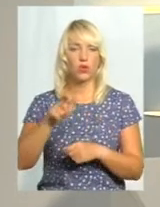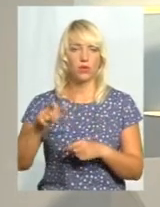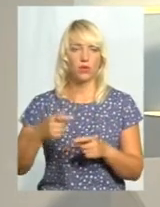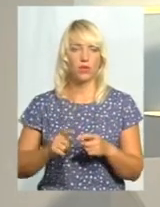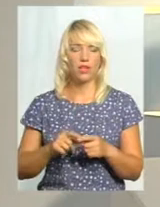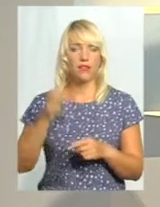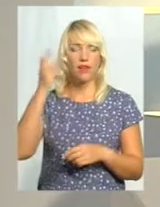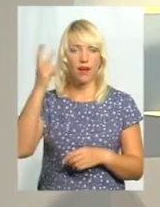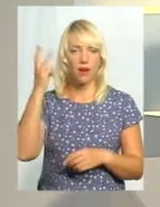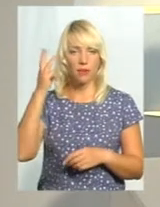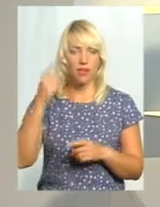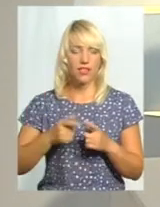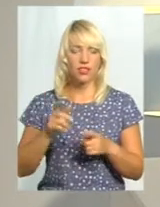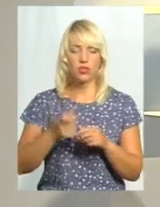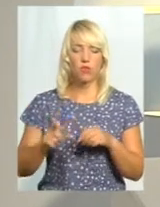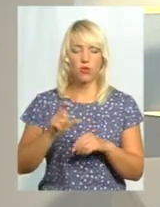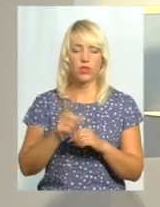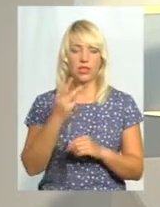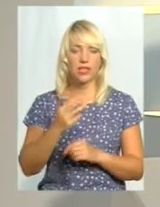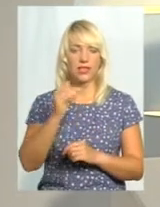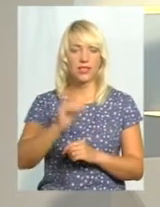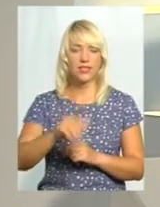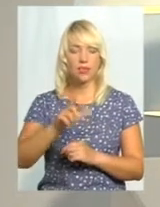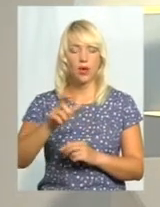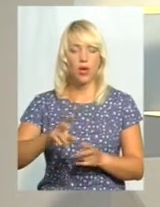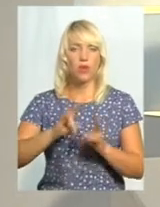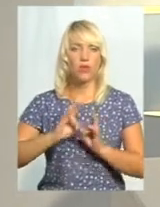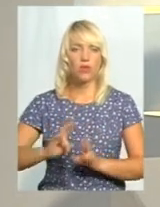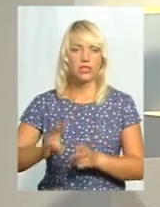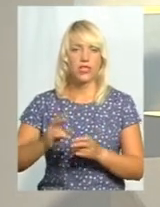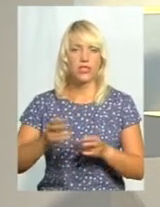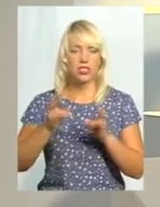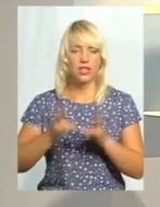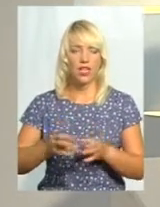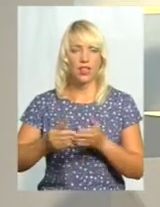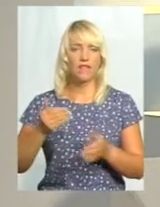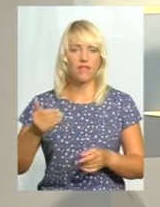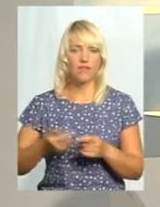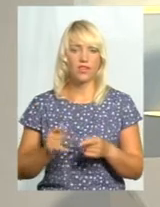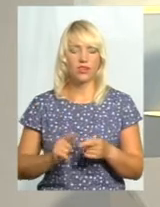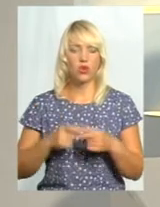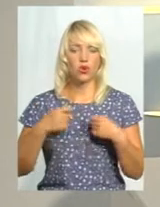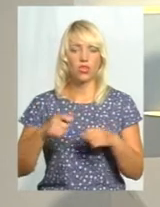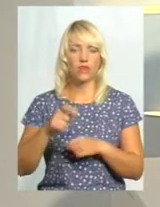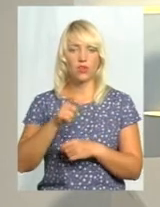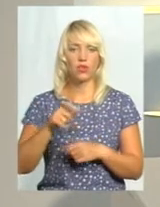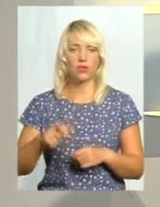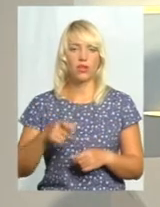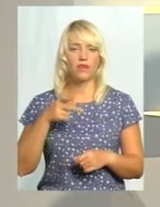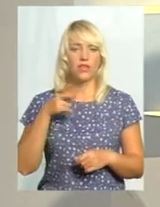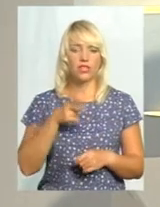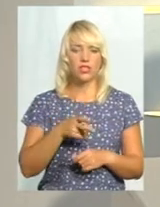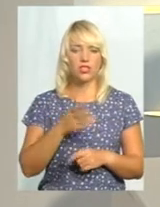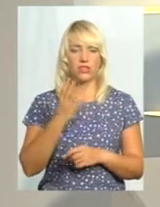Хмельниччині понад 3 тисячі осіб постраждали від торгівлі людьми у 2004-2017 роках.